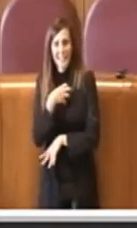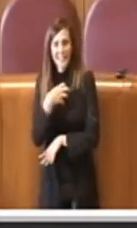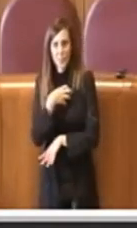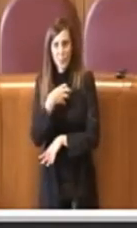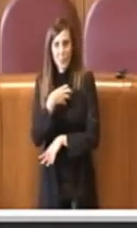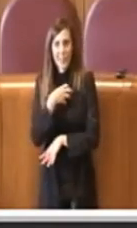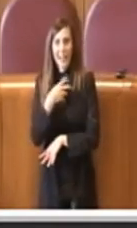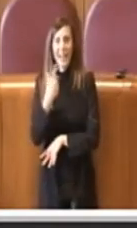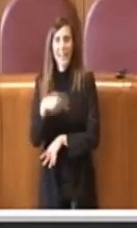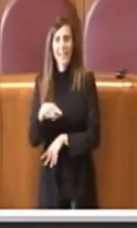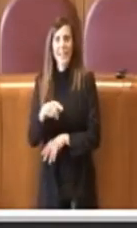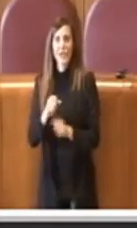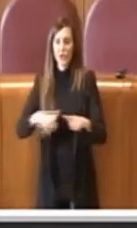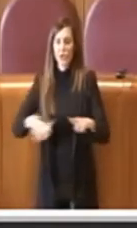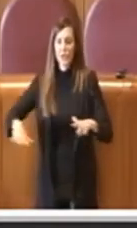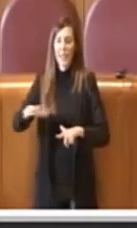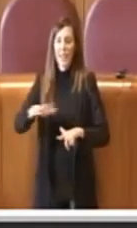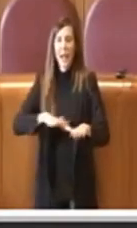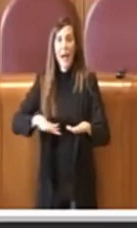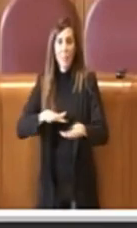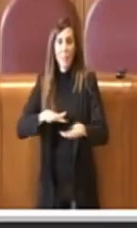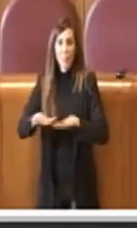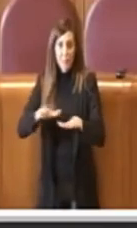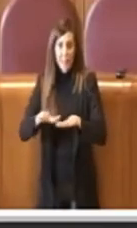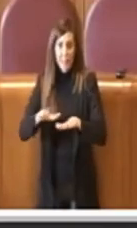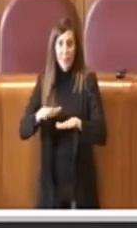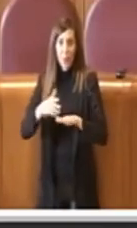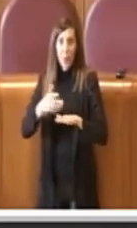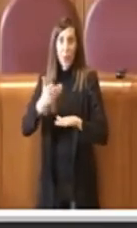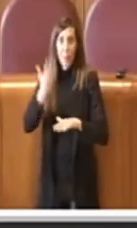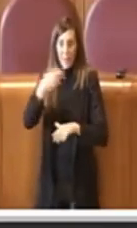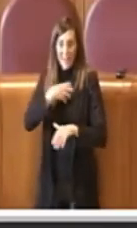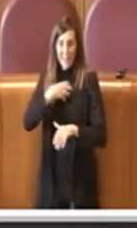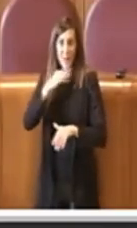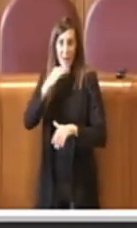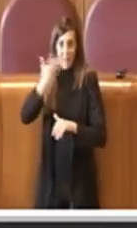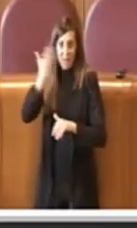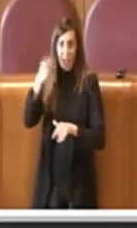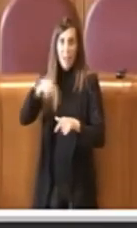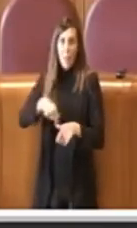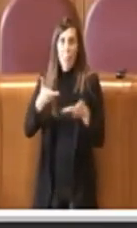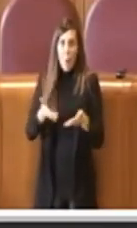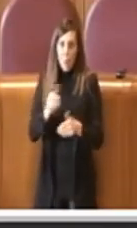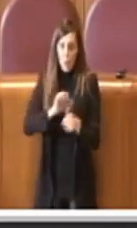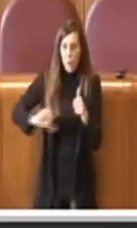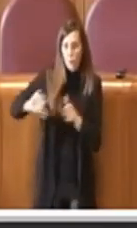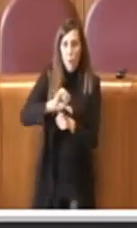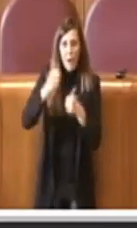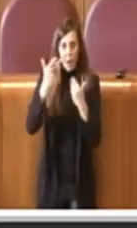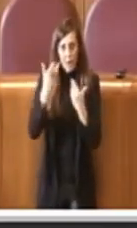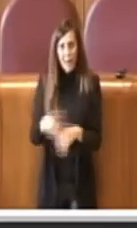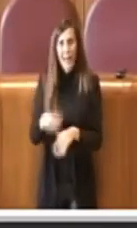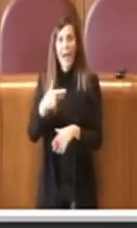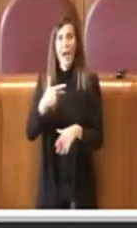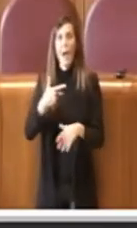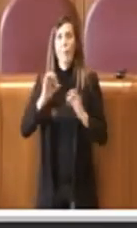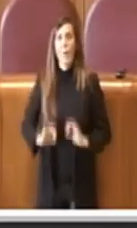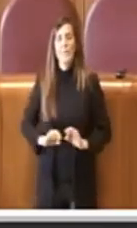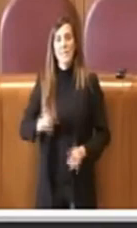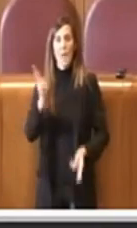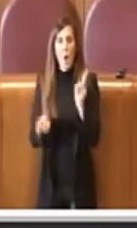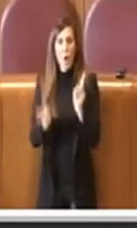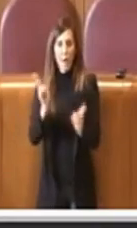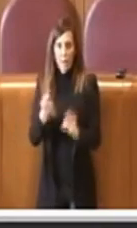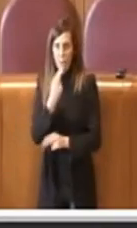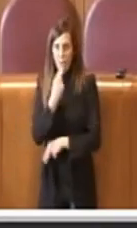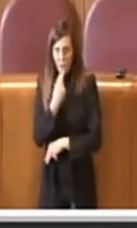alla Città in Movimento, sia il precedente che l'attuale, a Roma Servizi, per la mobilità, alla Polizia Locale, che